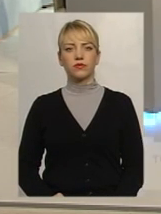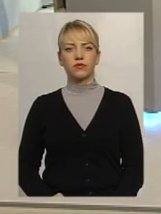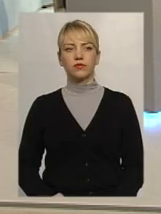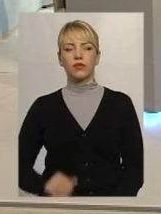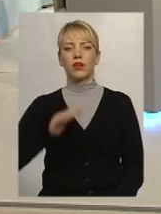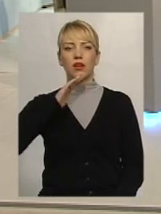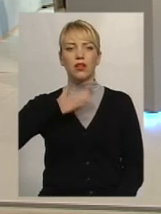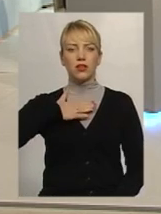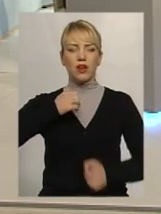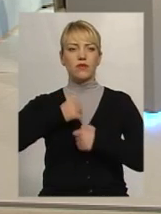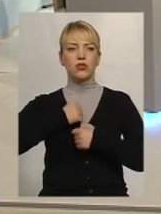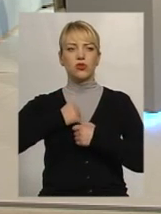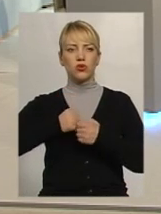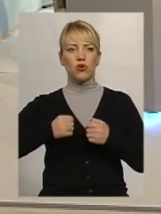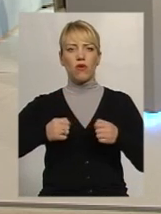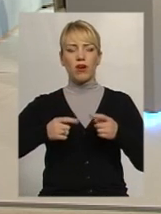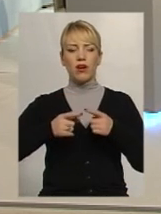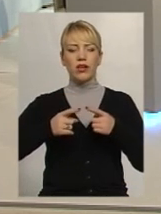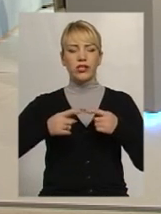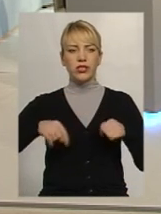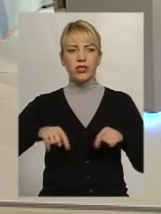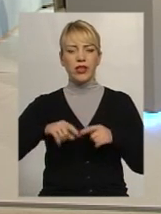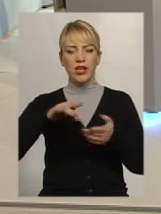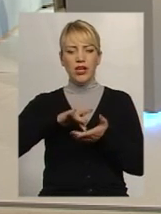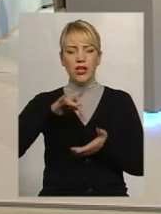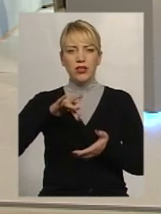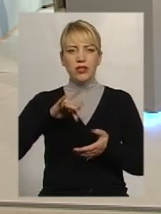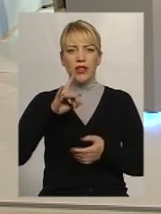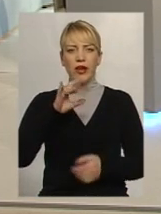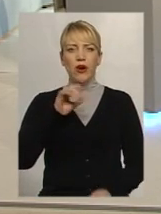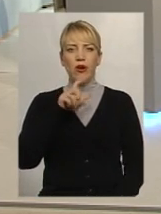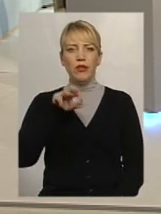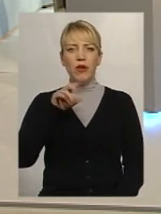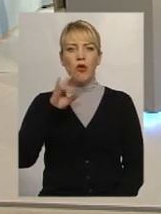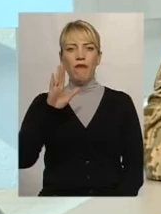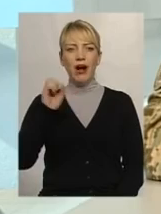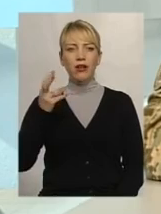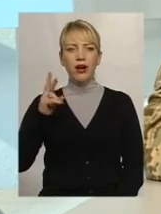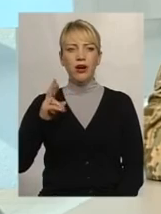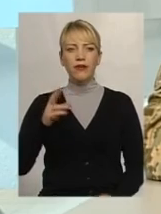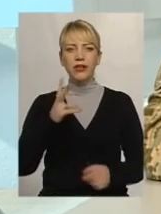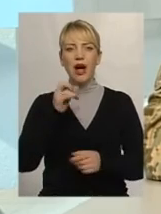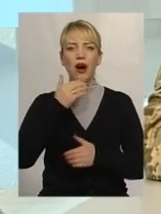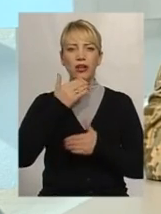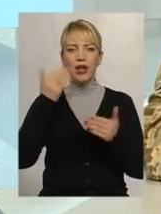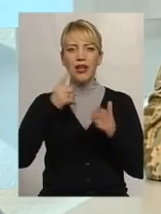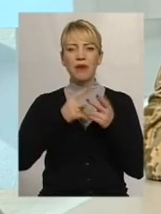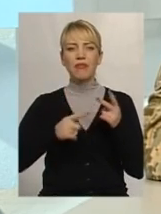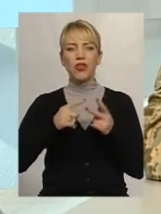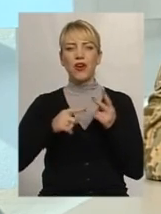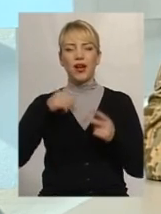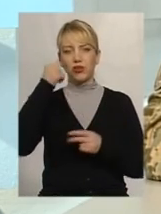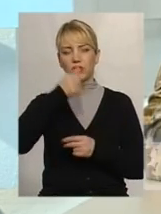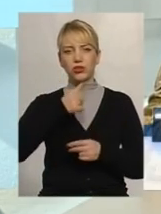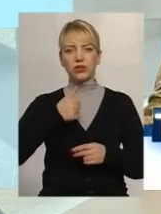наша військова частина, центр розмінування, принаймні, за останніх півтора року також